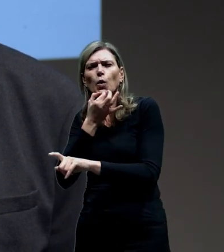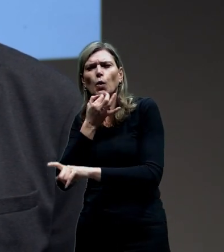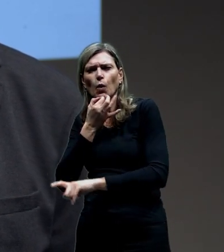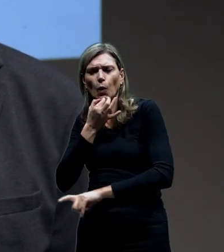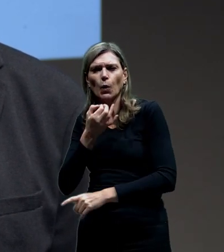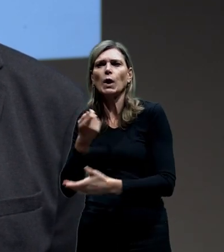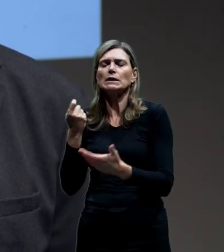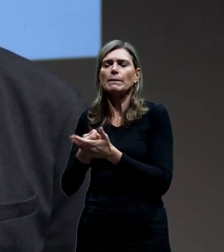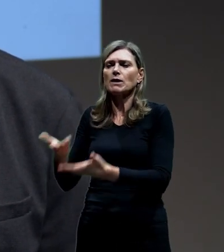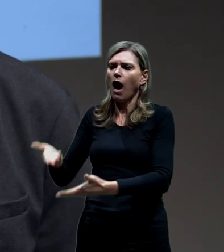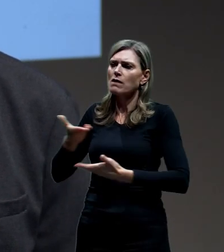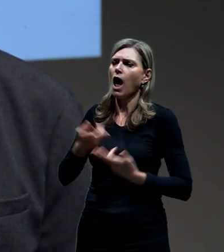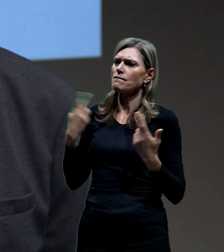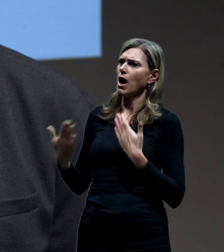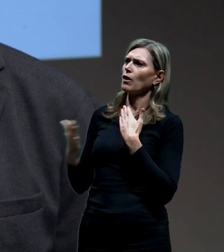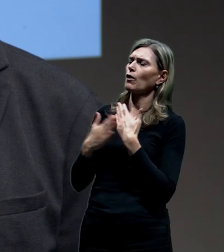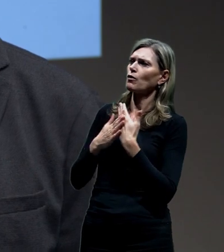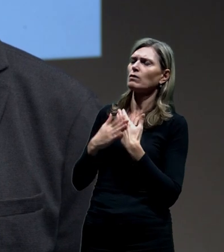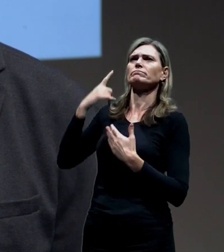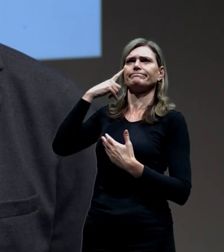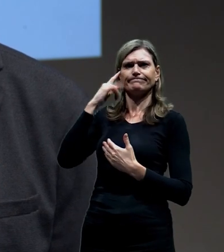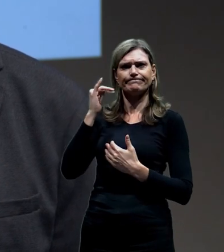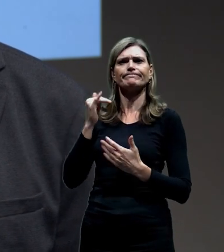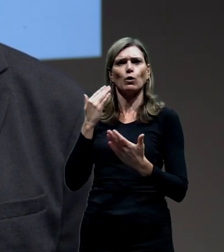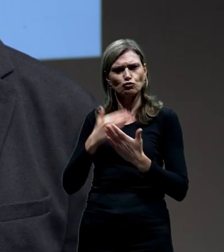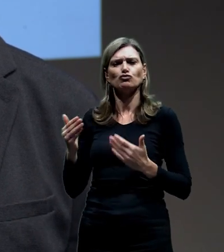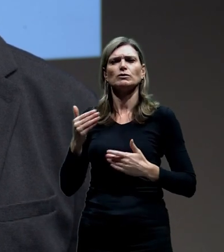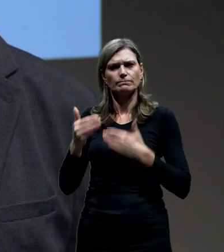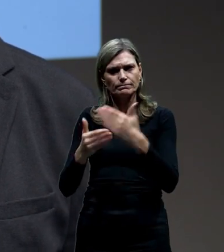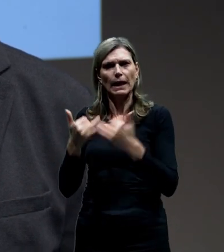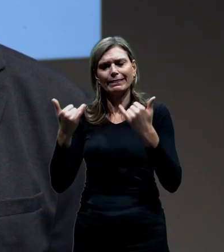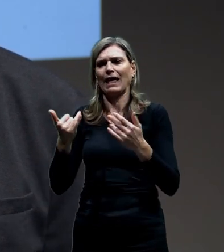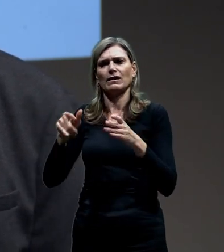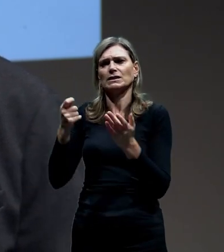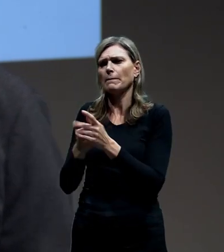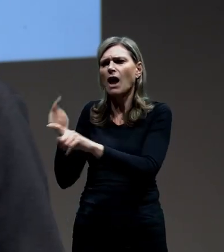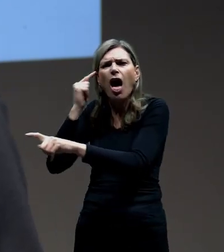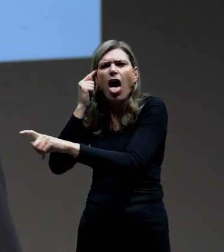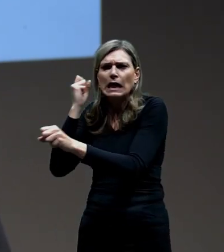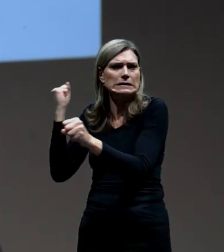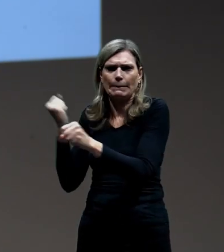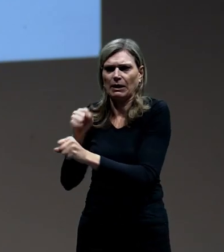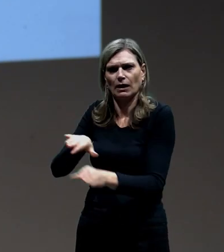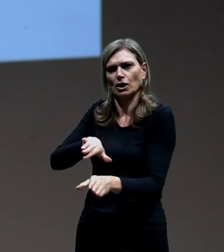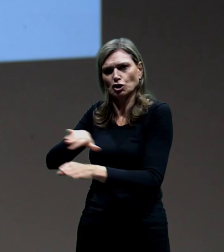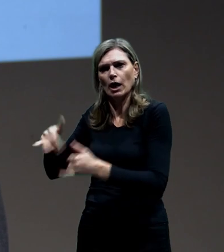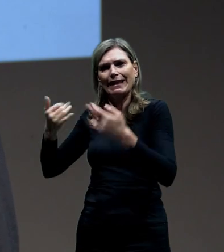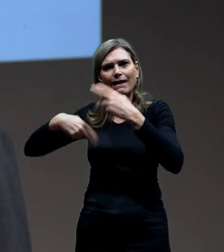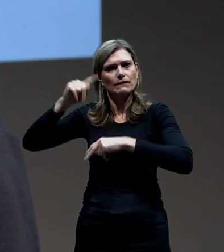tak nás poposouvá jako město, jako celé k mnohem dál, a teď se můžeme soustředit na jednu věc, a to bych chtěl